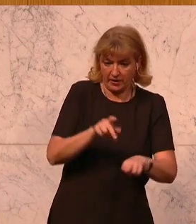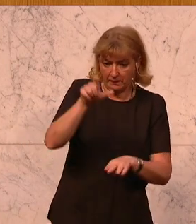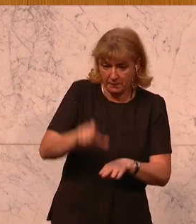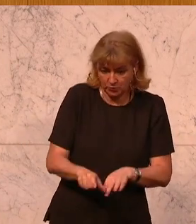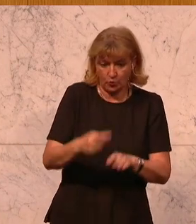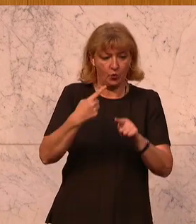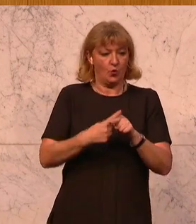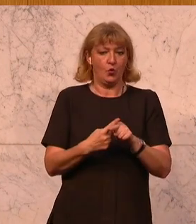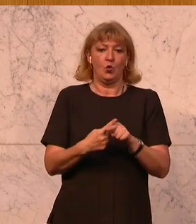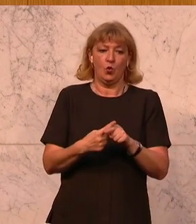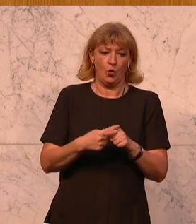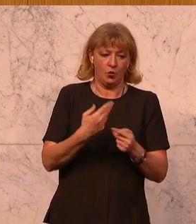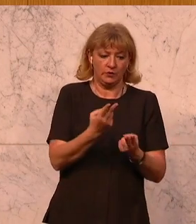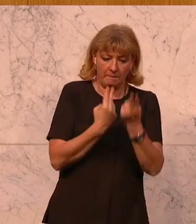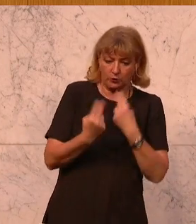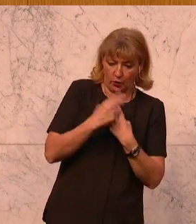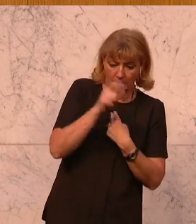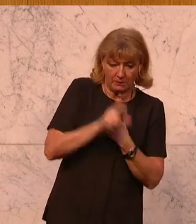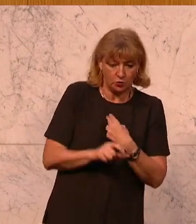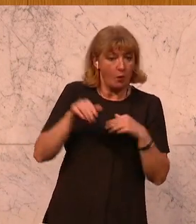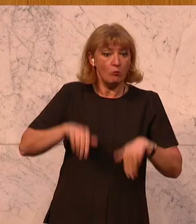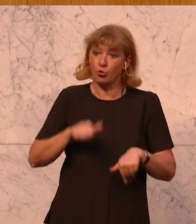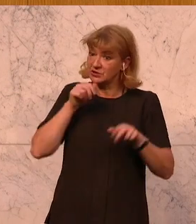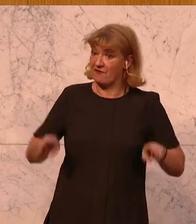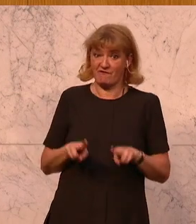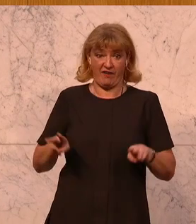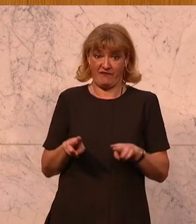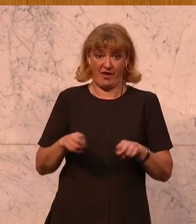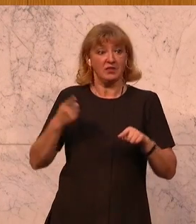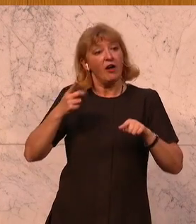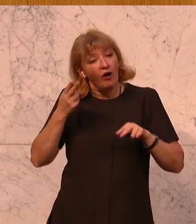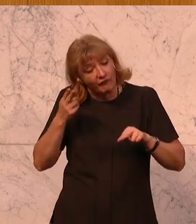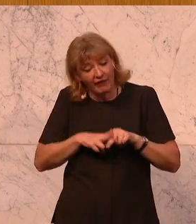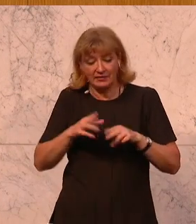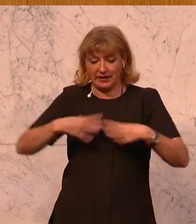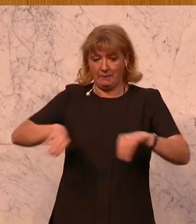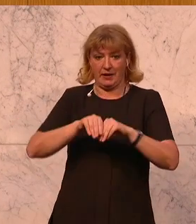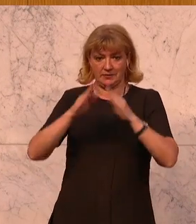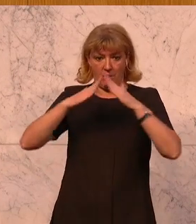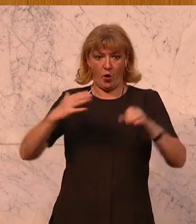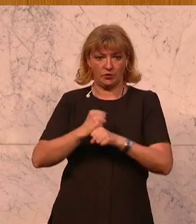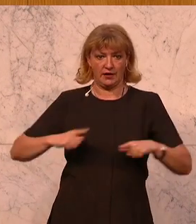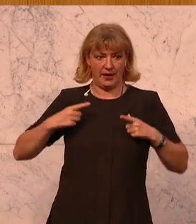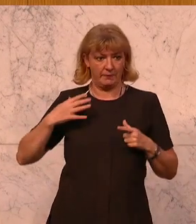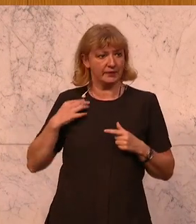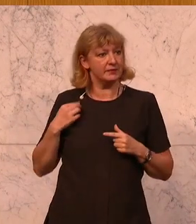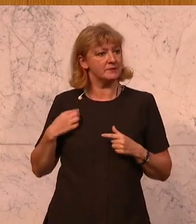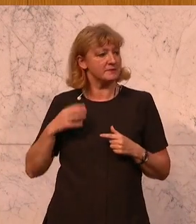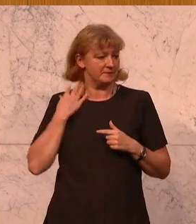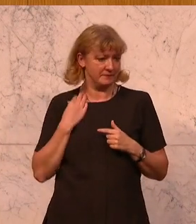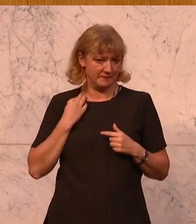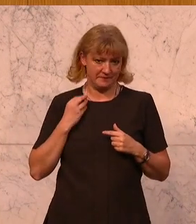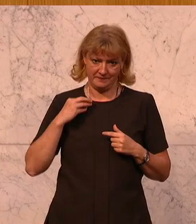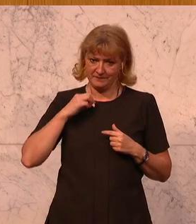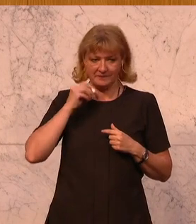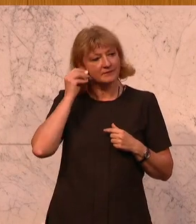und der betreuten Person muss nicht mehr vorhanden sein, wenn sie im gemeinsamen Haushalt leben. Und weil die Frau Kollegin Wimmer gesagt hat, wir